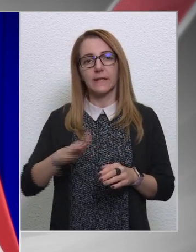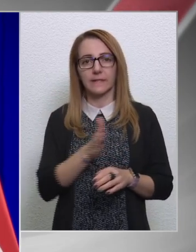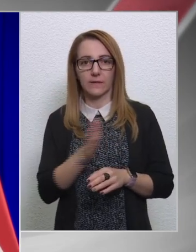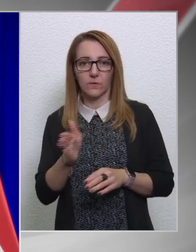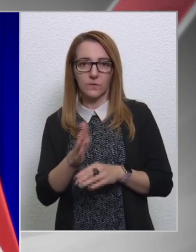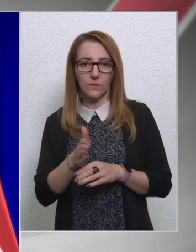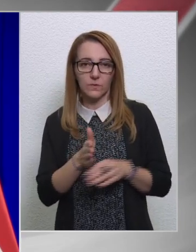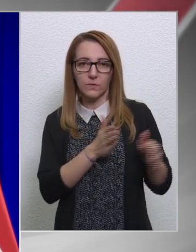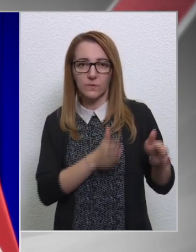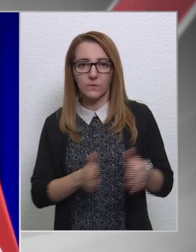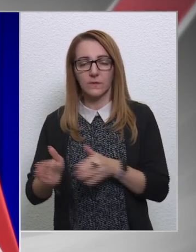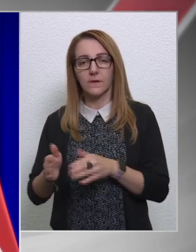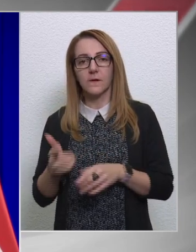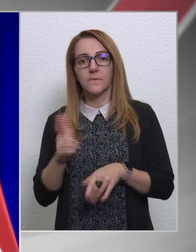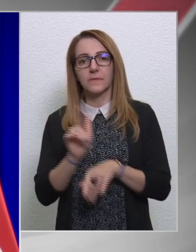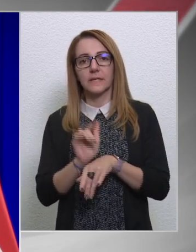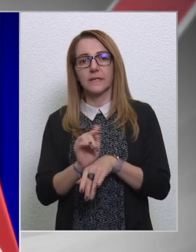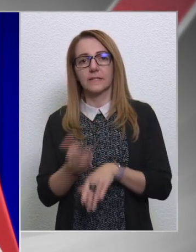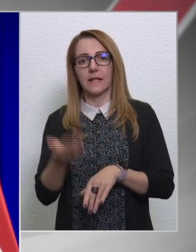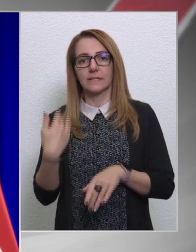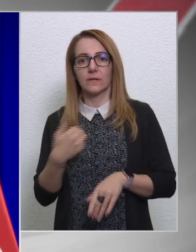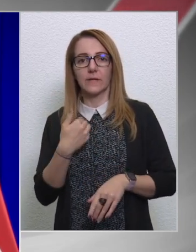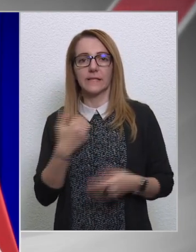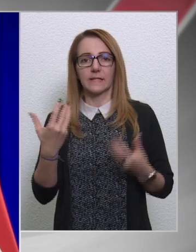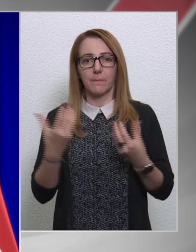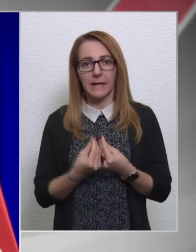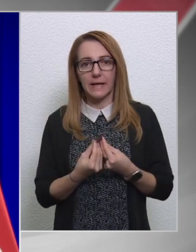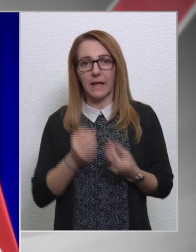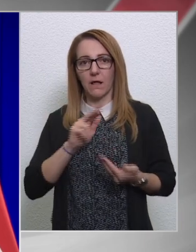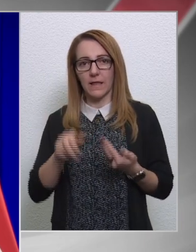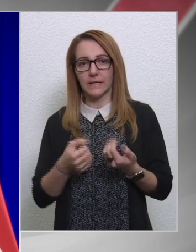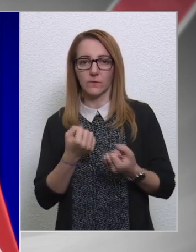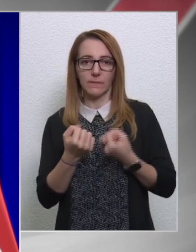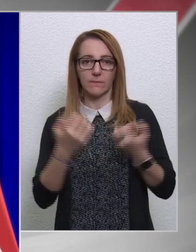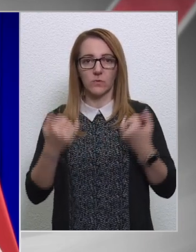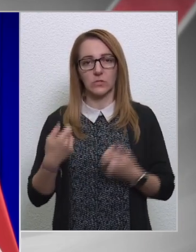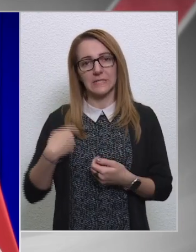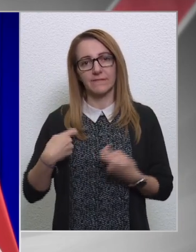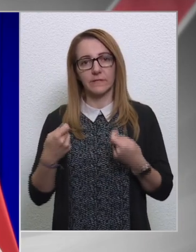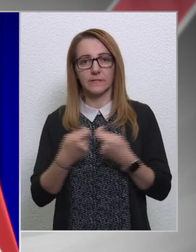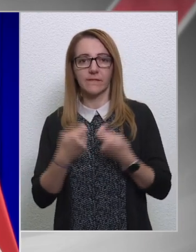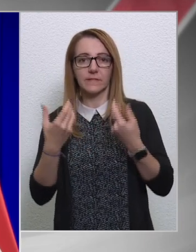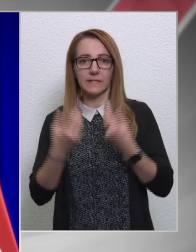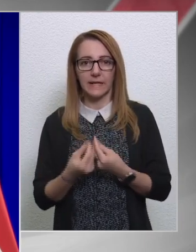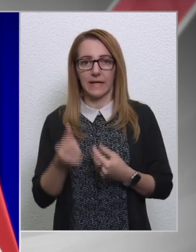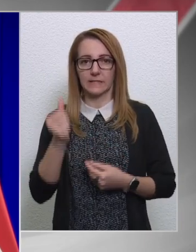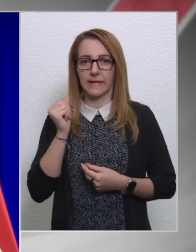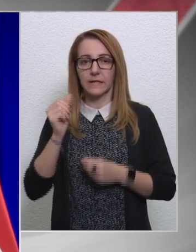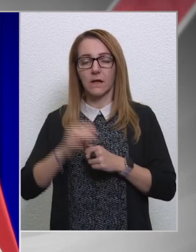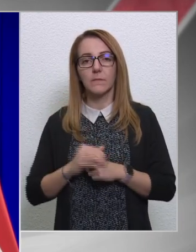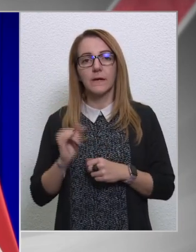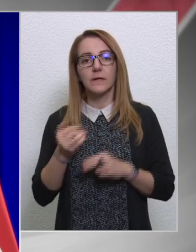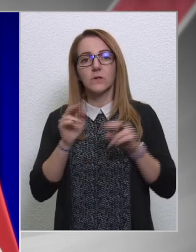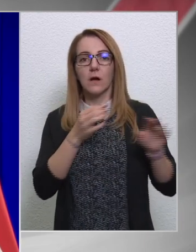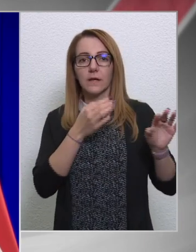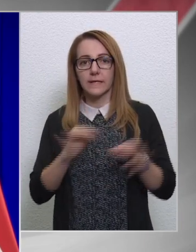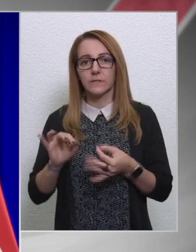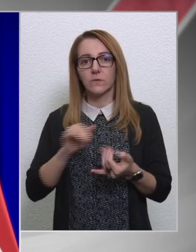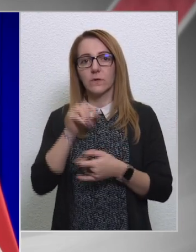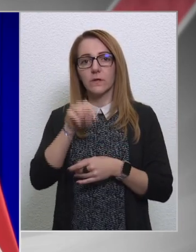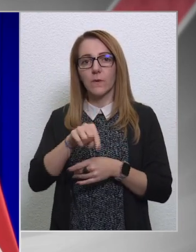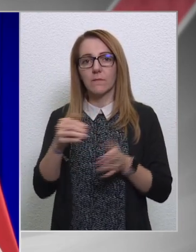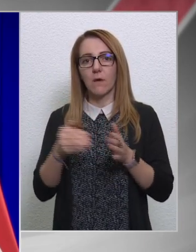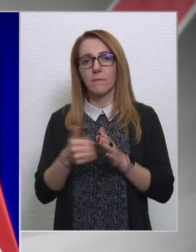közé tereljük. Két héttel ezelőtt egyetemekkel írtunk alá a megállapodást, most civil szervezetekkel tegnap, és arra készülünk, hogy